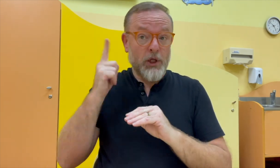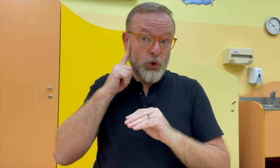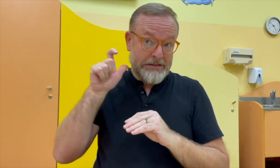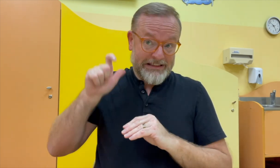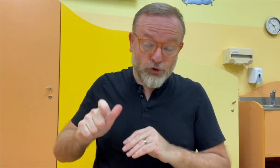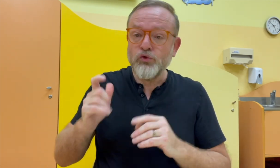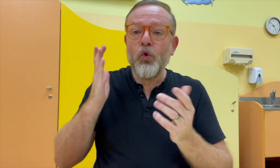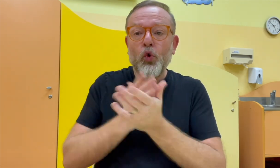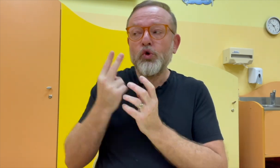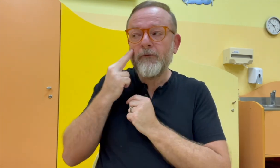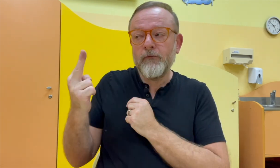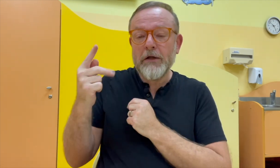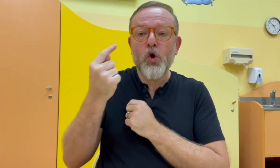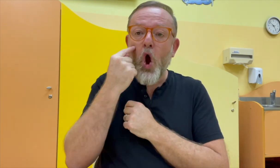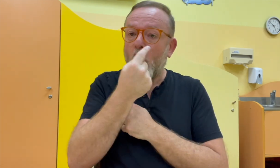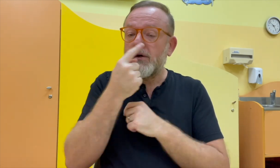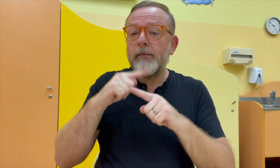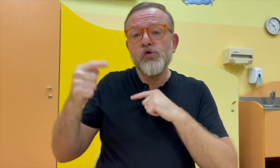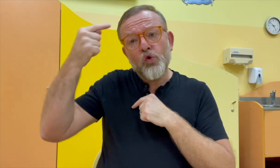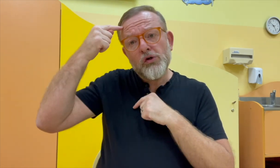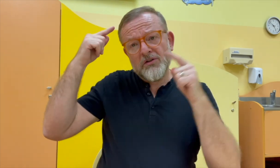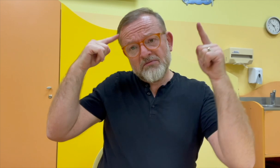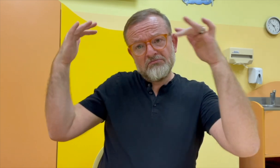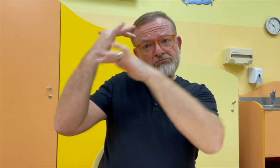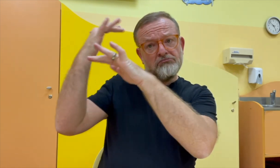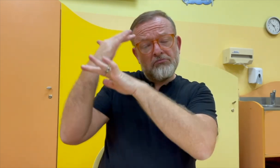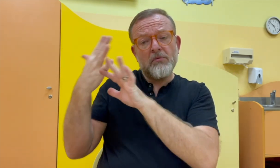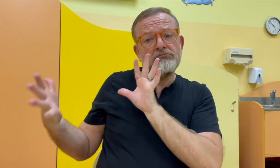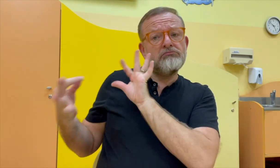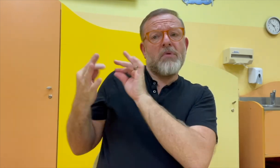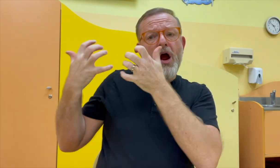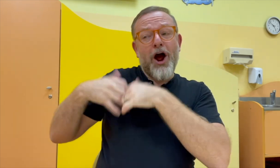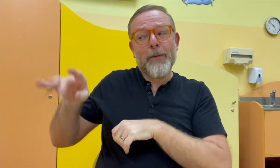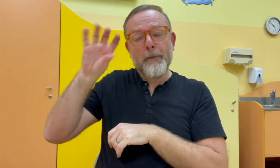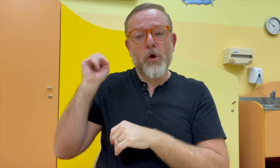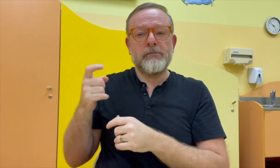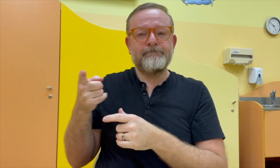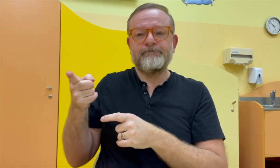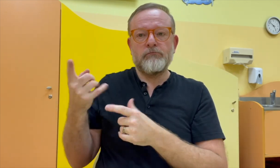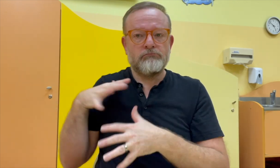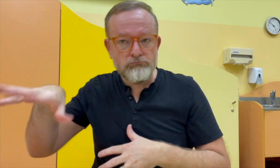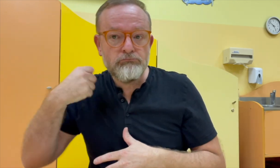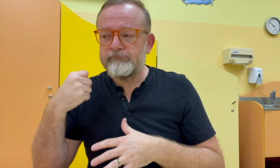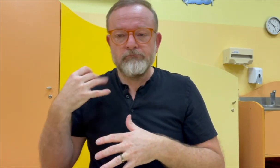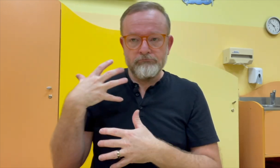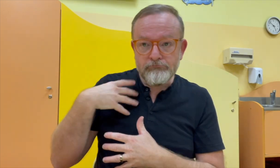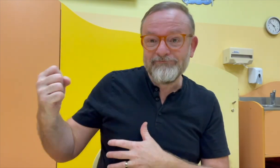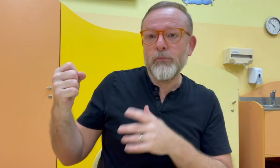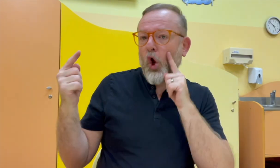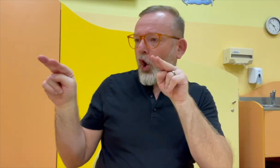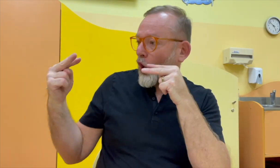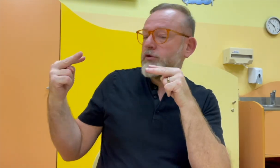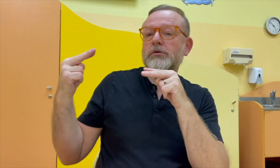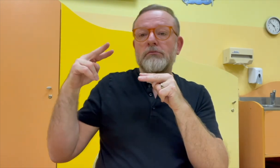lepší, ta výuka. Já jsem spolupracovala s jedným slyžícím učitelem a opravdu po nějaké době my jsme na sebe byli už tak napojení,